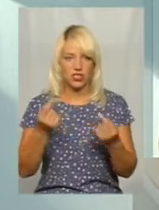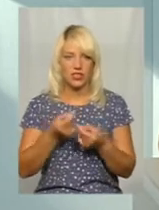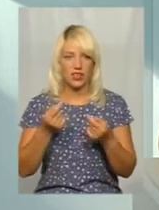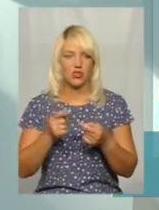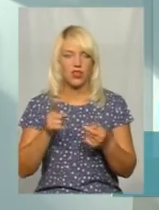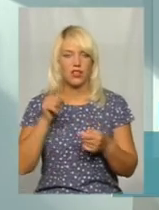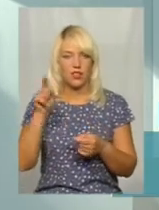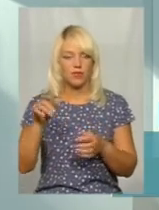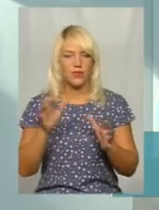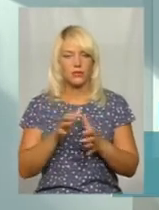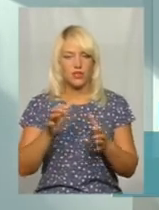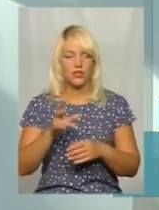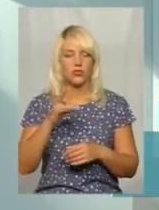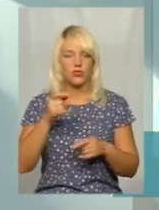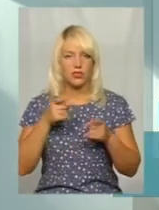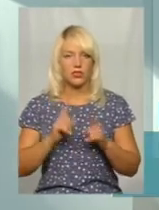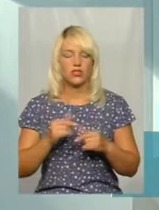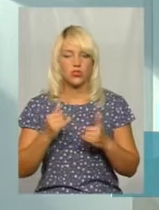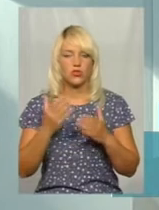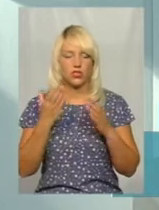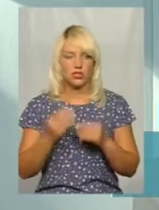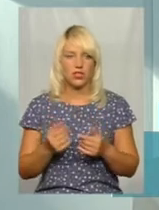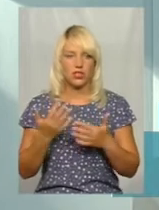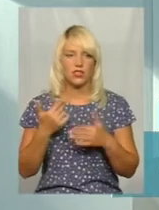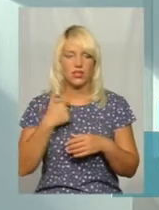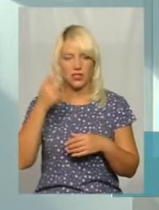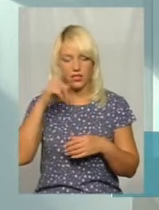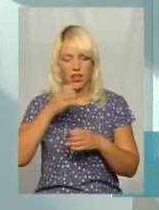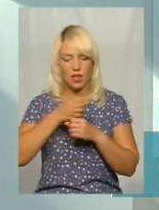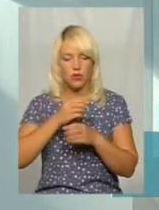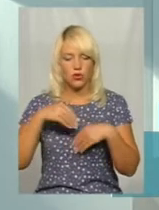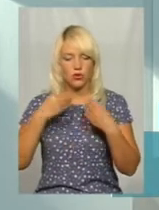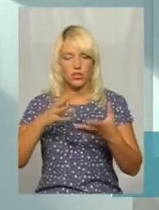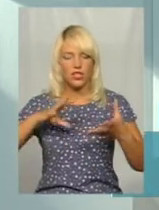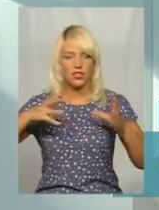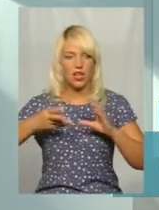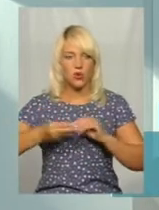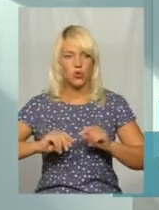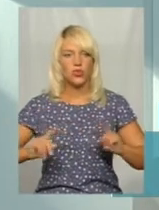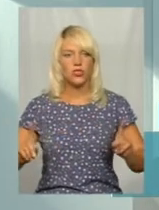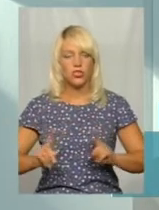там зберігається. Але, дійсно, на сьогоднішній день, наскільки я знаю, лабораторія дає заключення, що